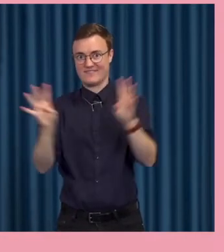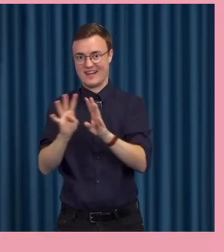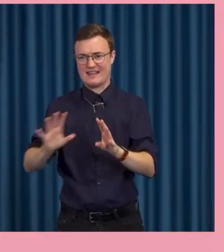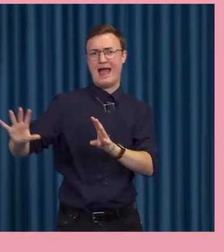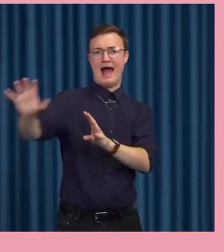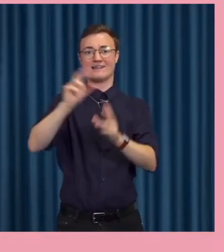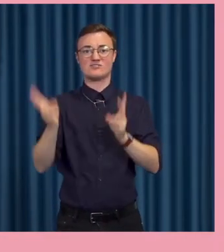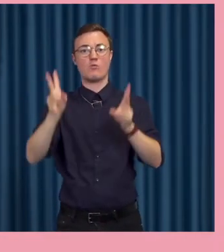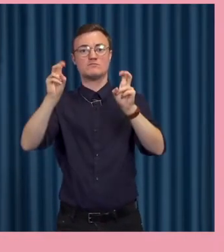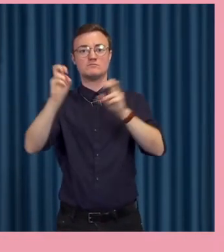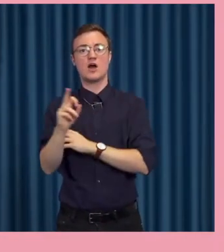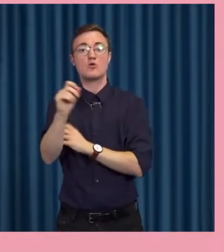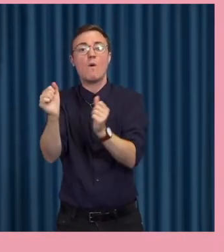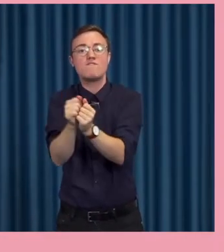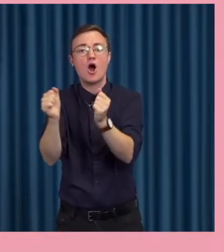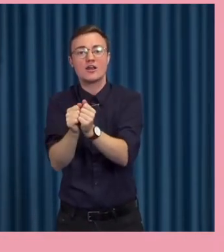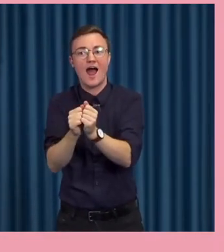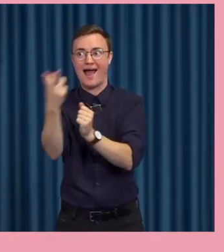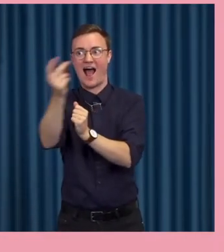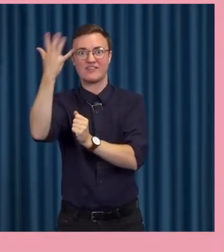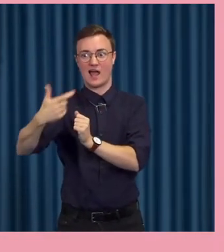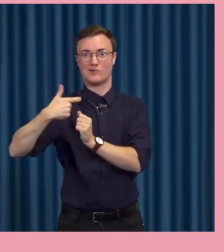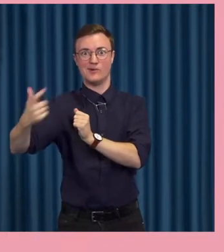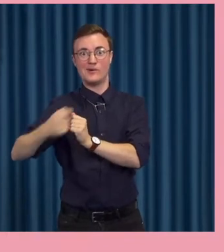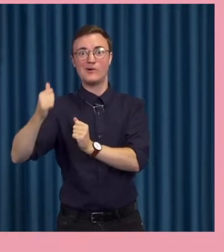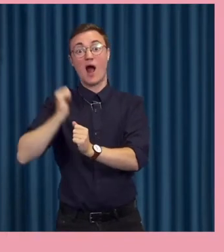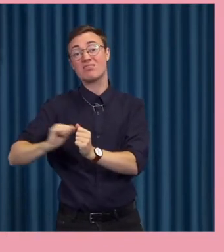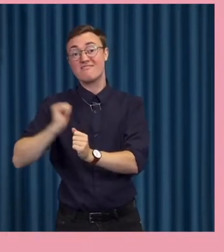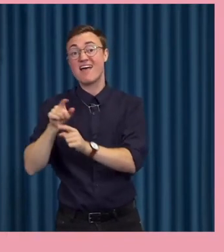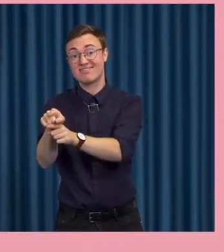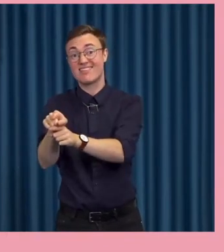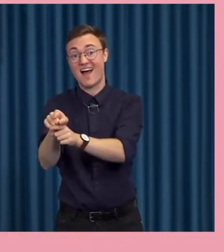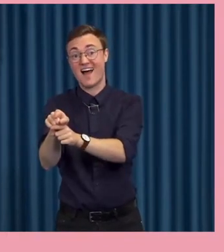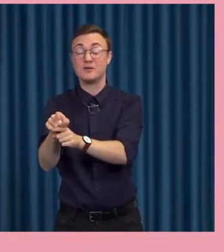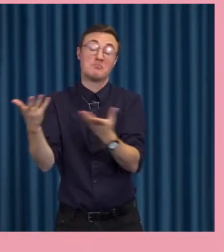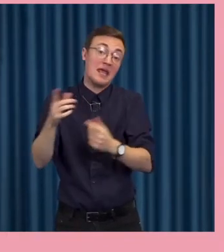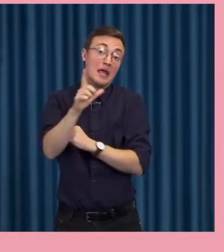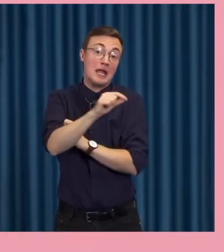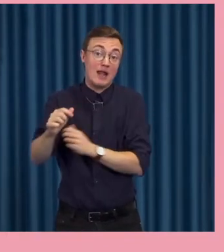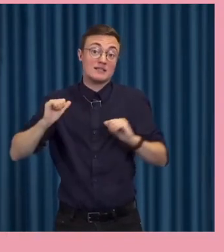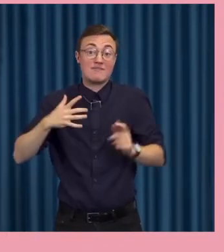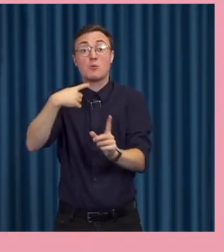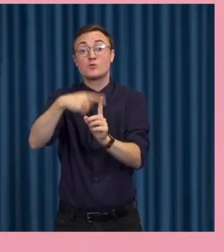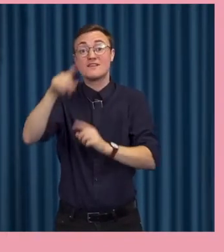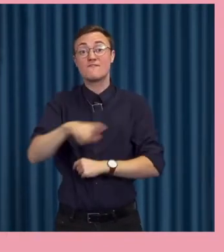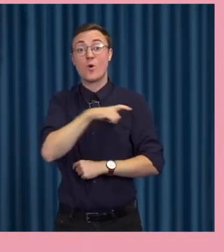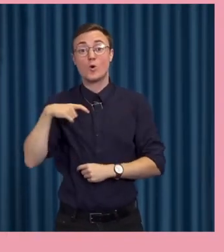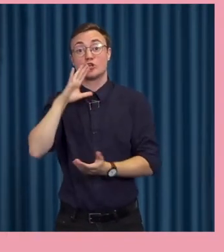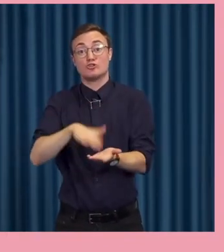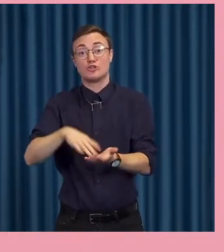en råvara som används då av många aktörer. Ibland, såklart, till vår egen nytta,